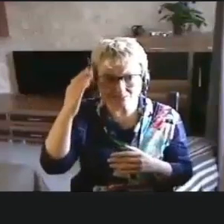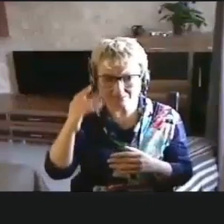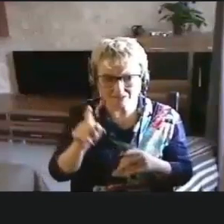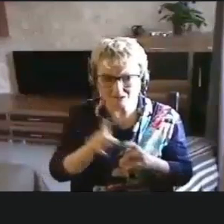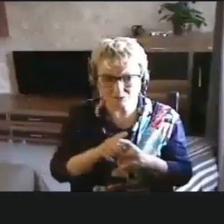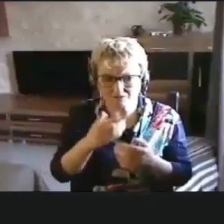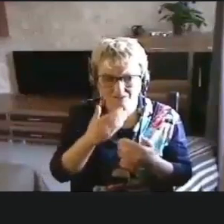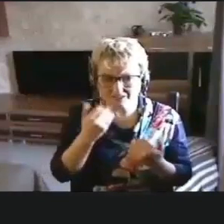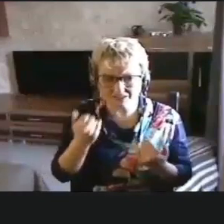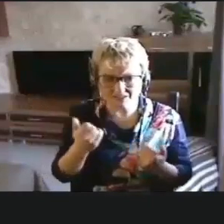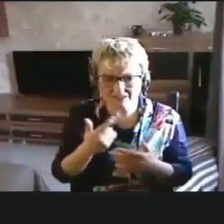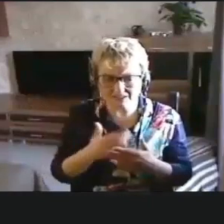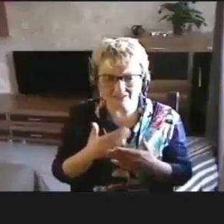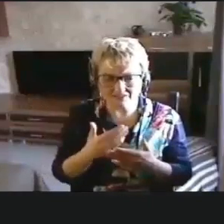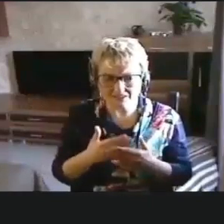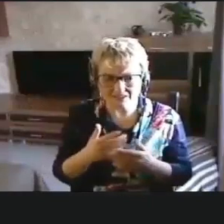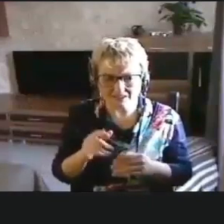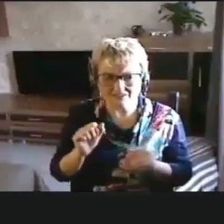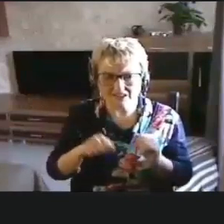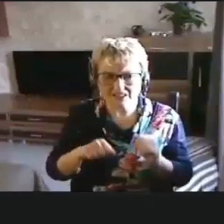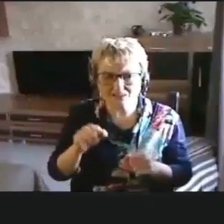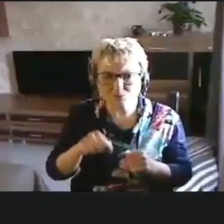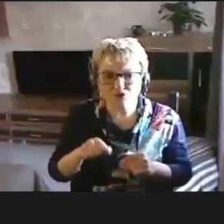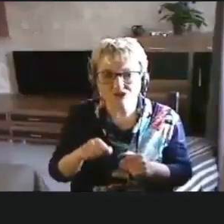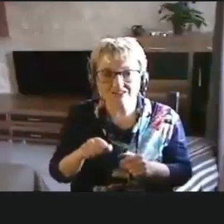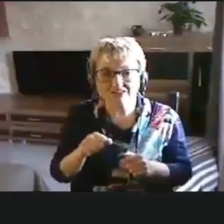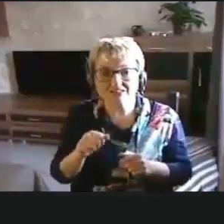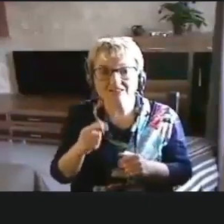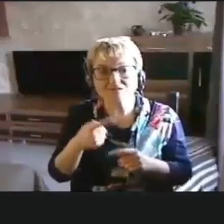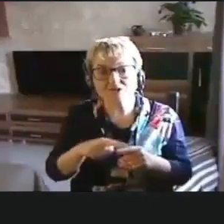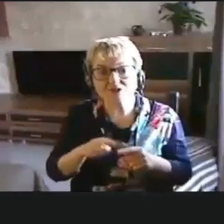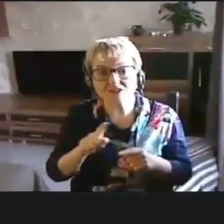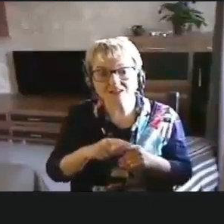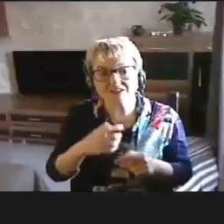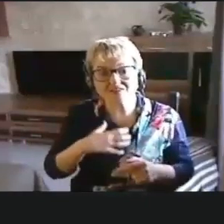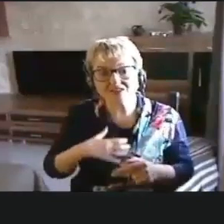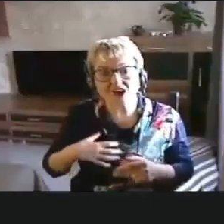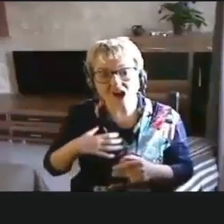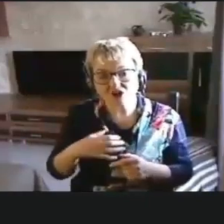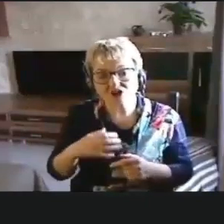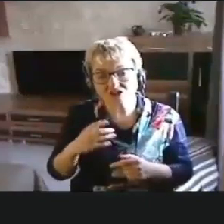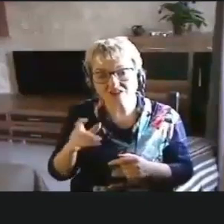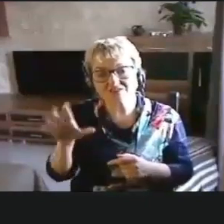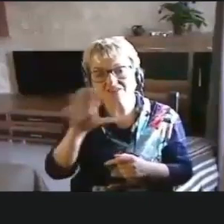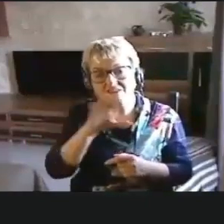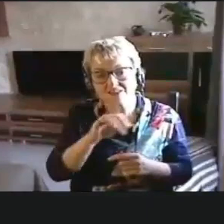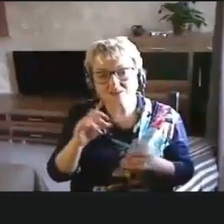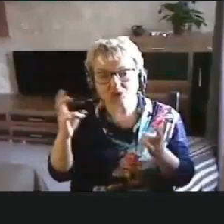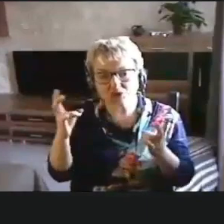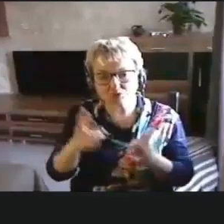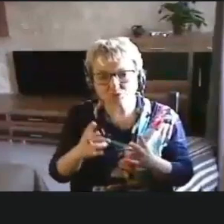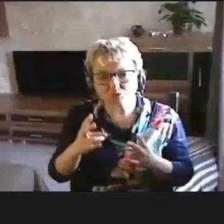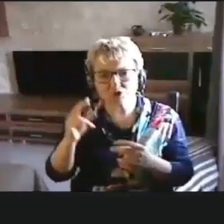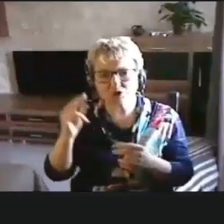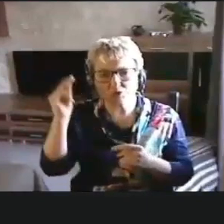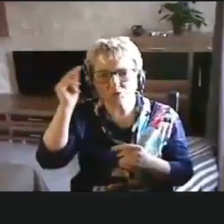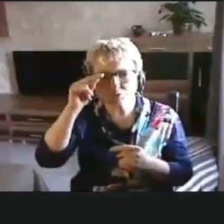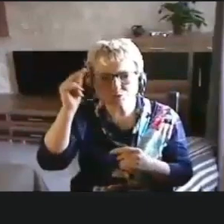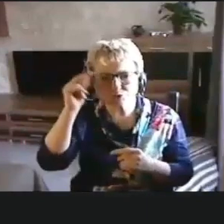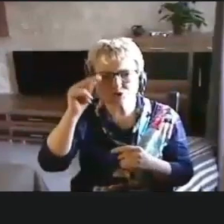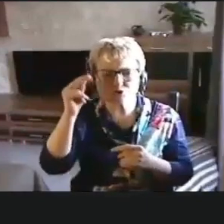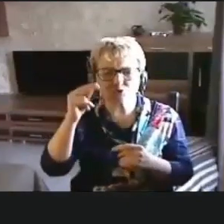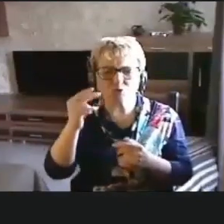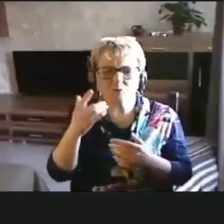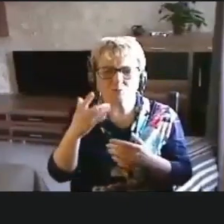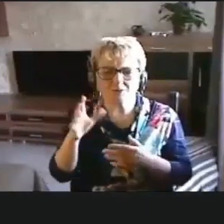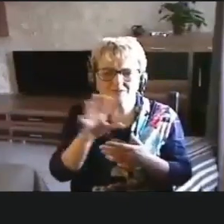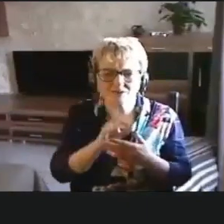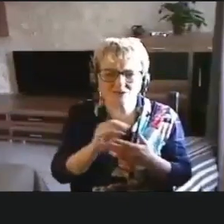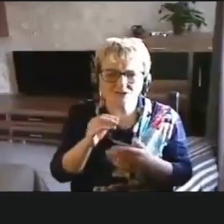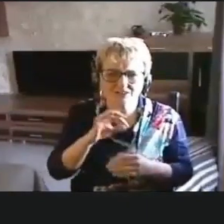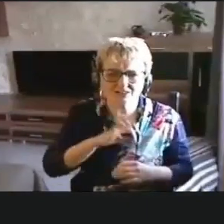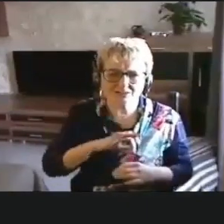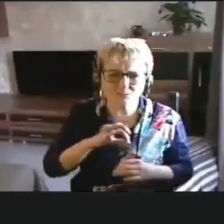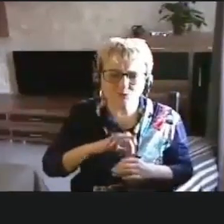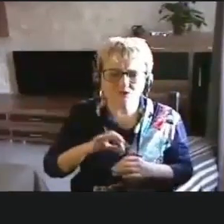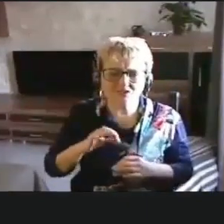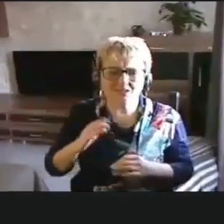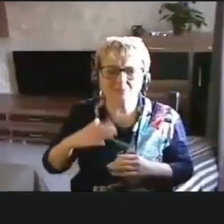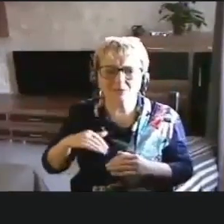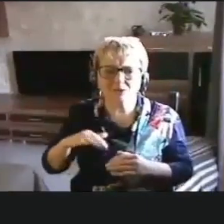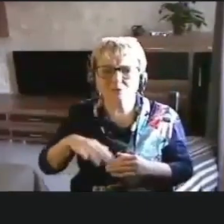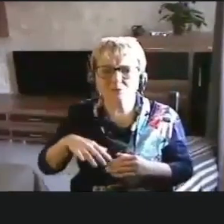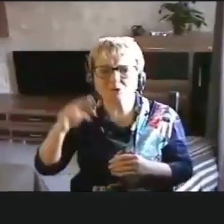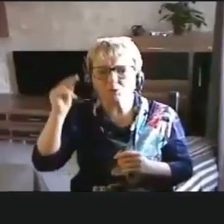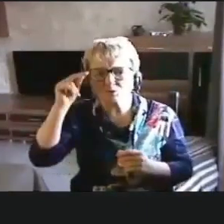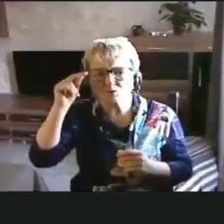возможности, и это важно, и всем нужно, учебу, учиться, этому все использовать, потом вообще